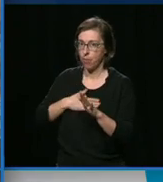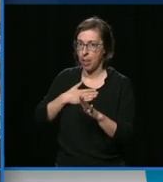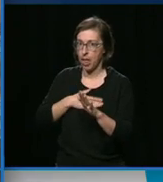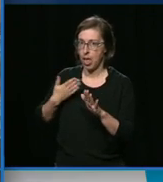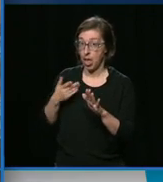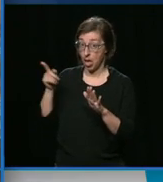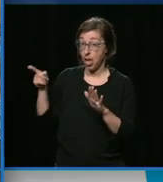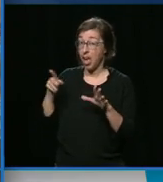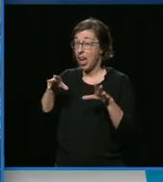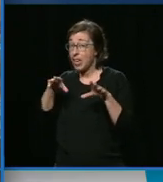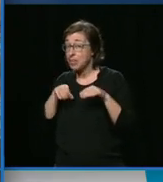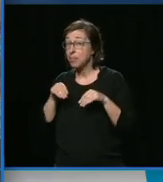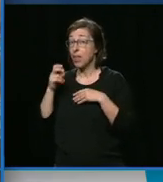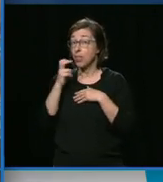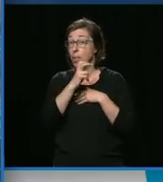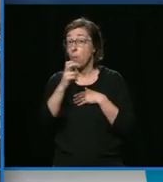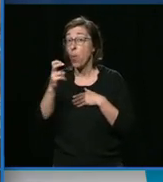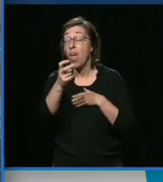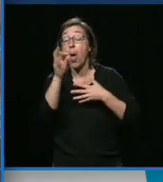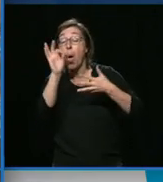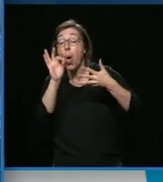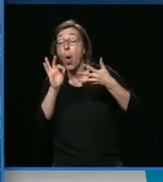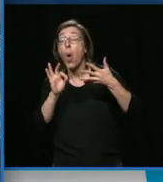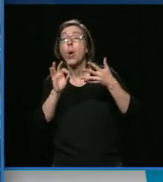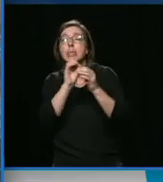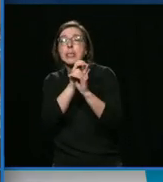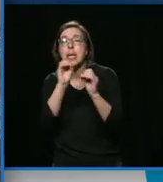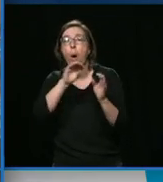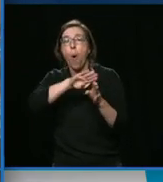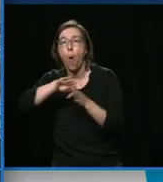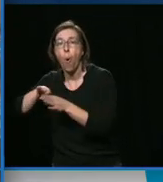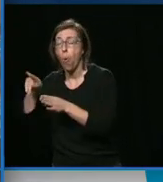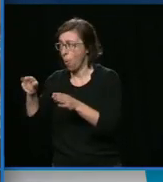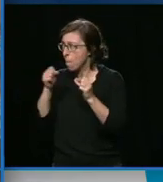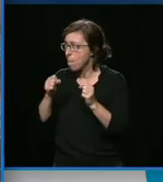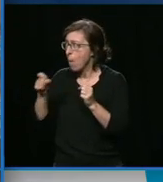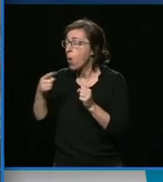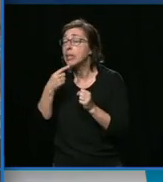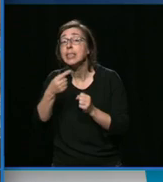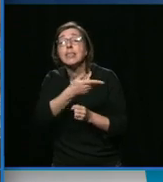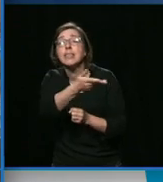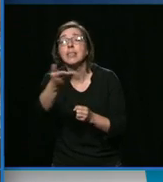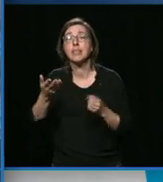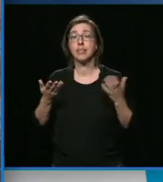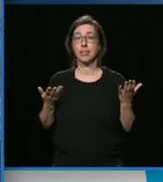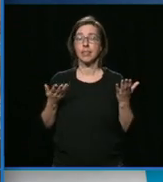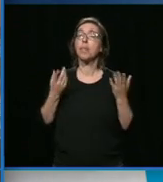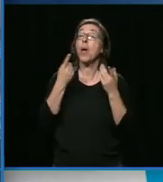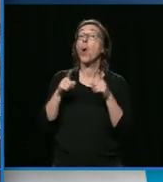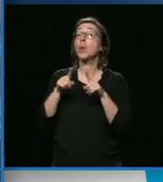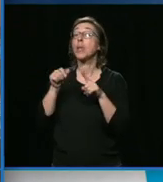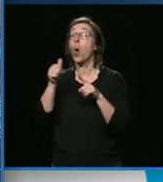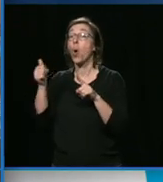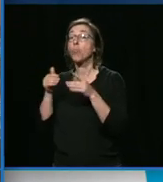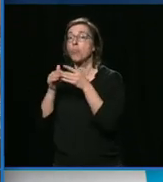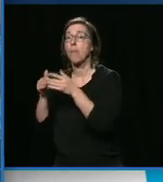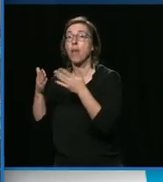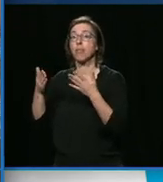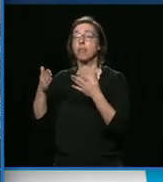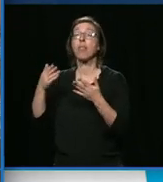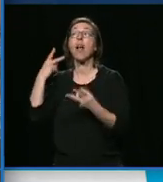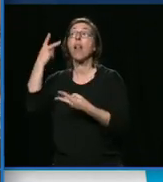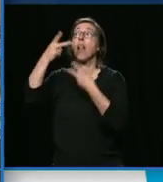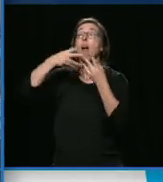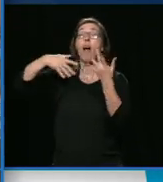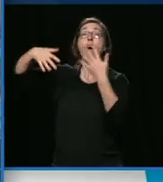Québec? Et est-ce qu'il va reculer et mettre, comme il se doit, la qualité de l'air que les Québécois respirent avant les